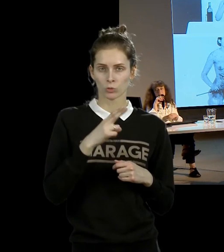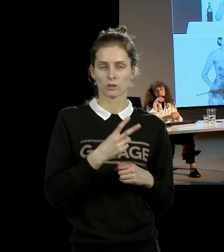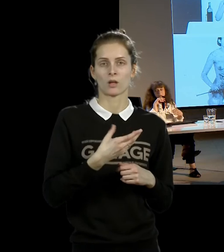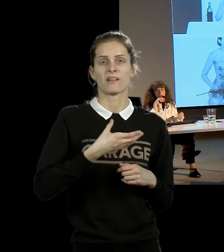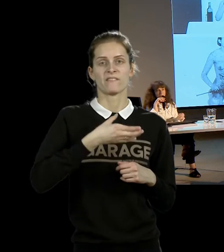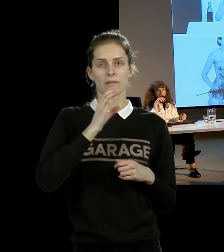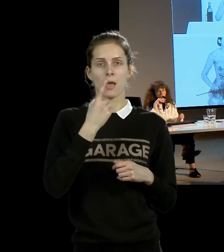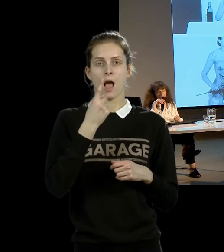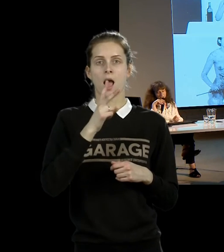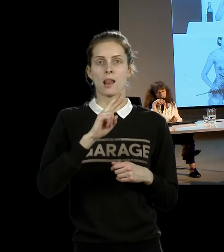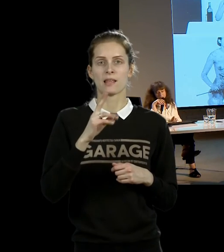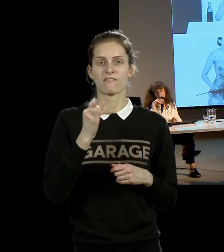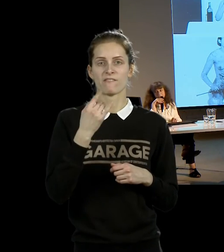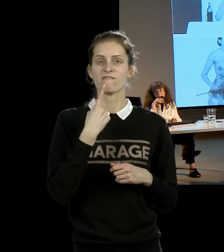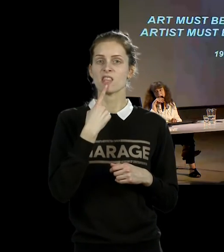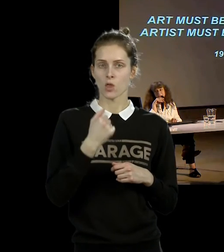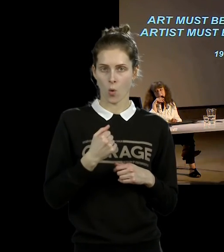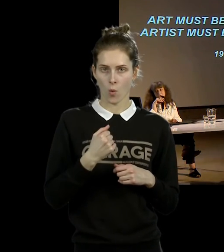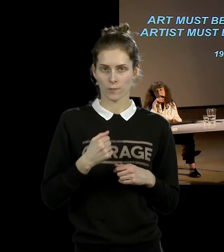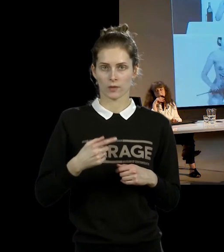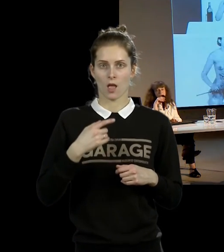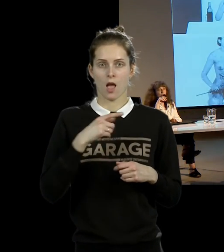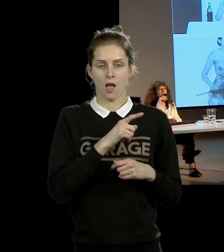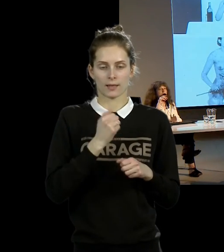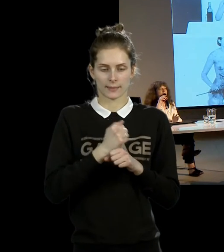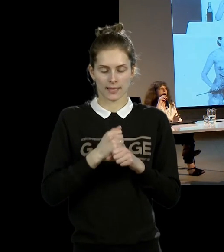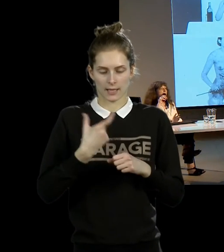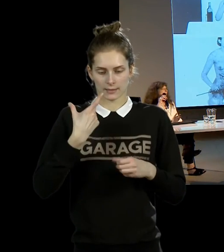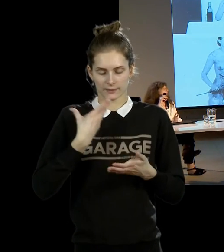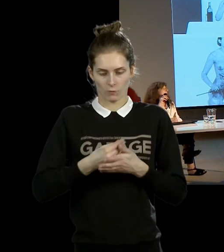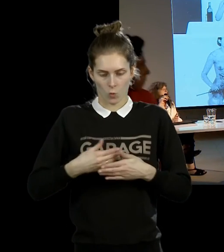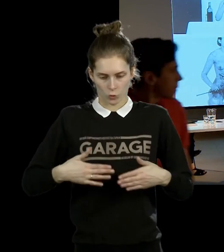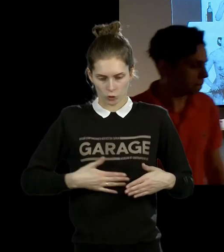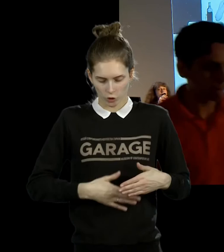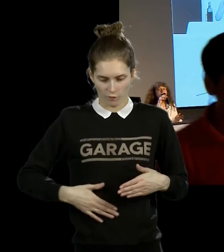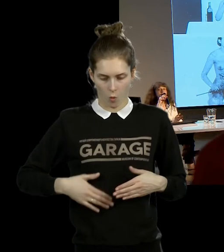вырезала у себя на животе опять-таки пятиконечную звезду как символ